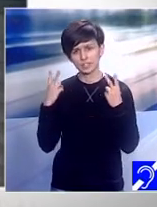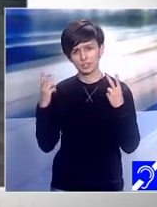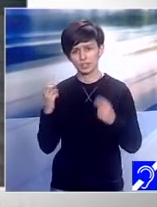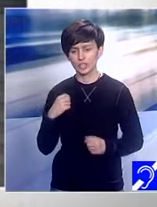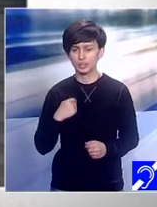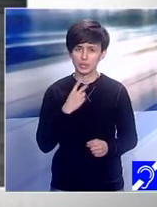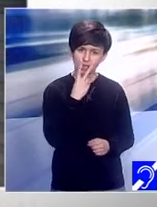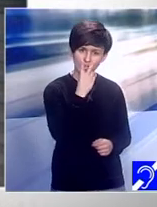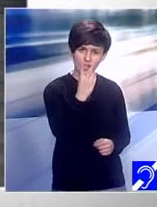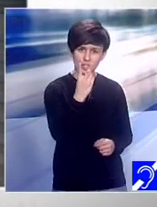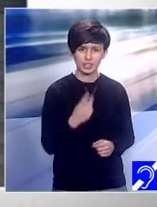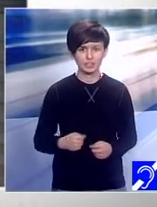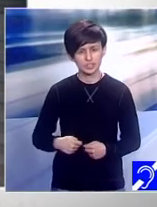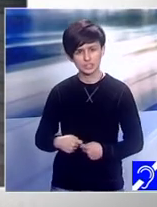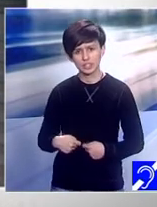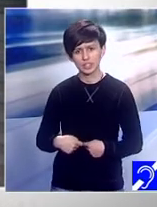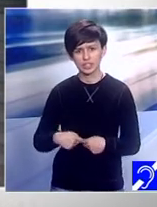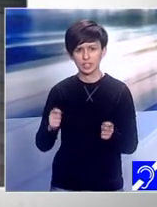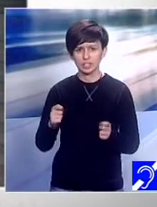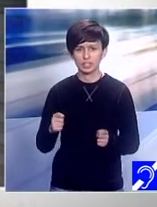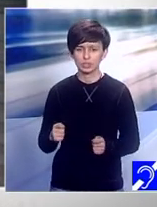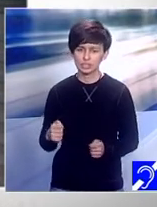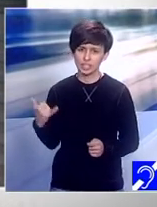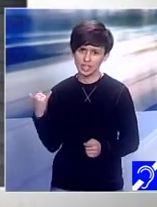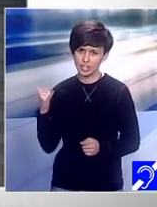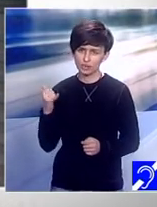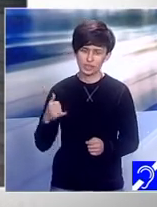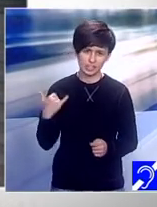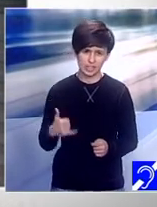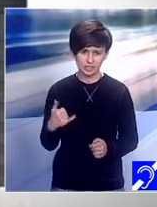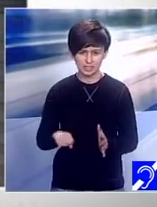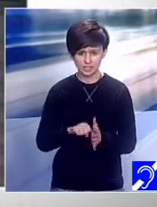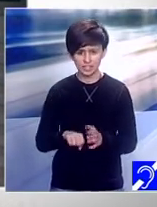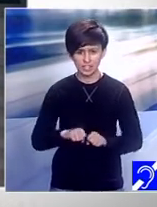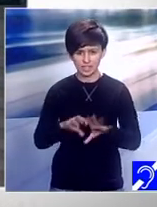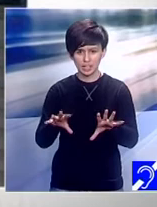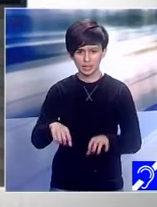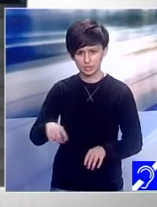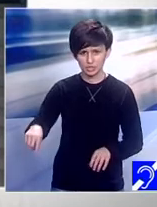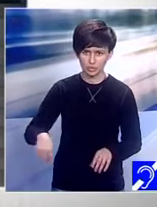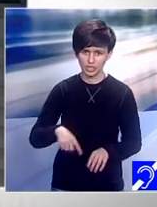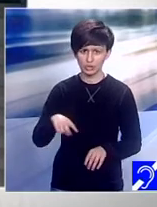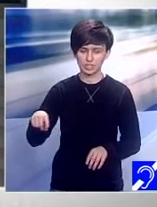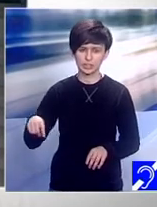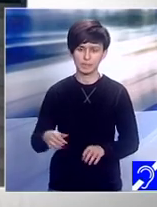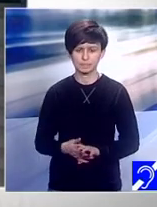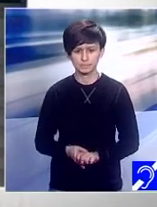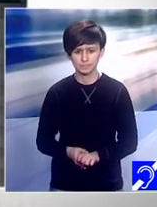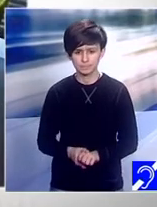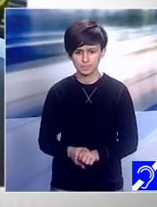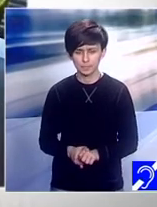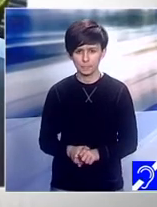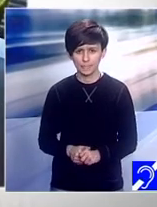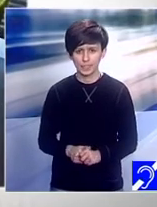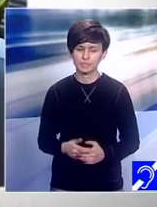văzut de la toți cei care astăzi au trecut pragul emisiunii noastre și apropo de asta pentru finalul